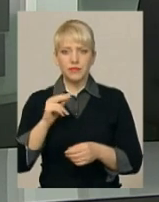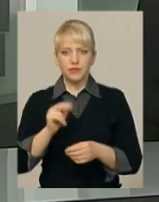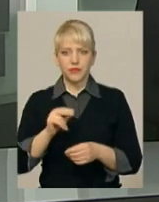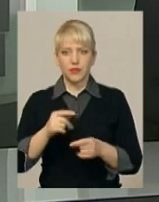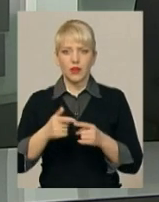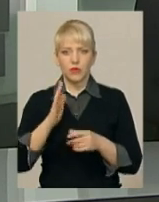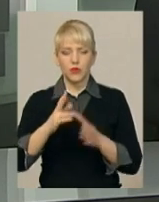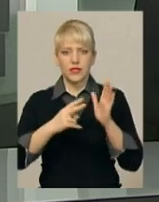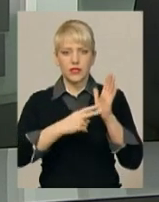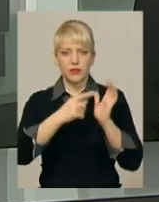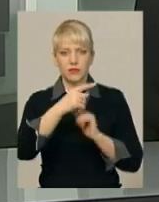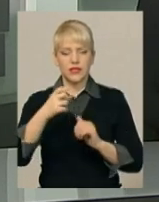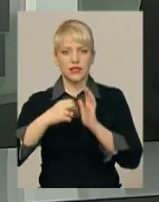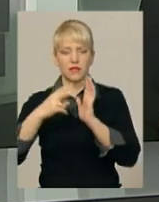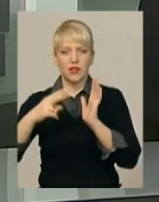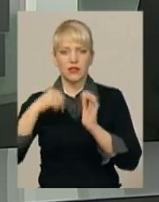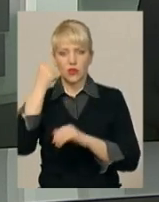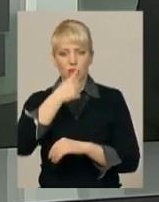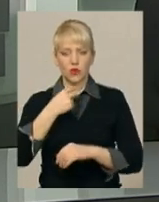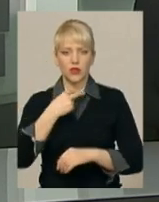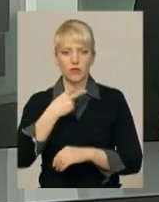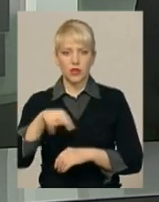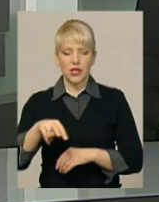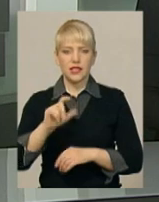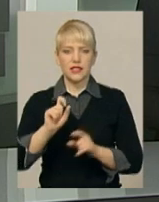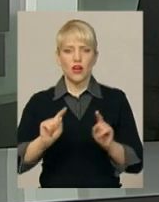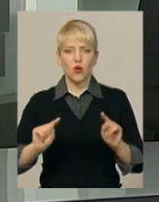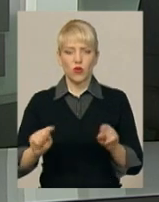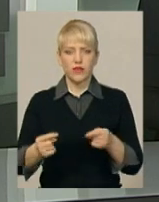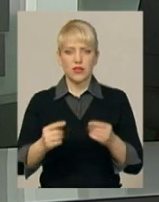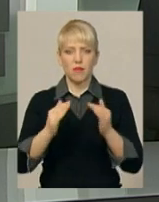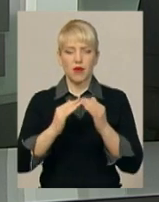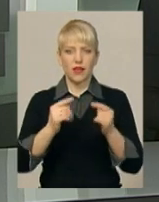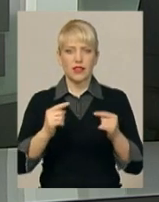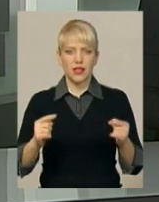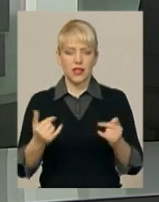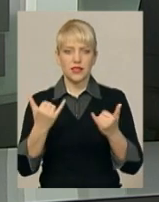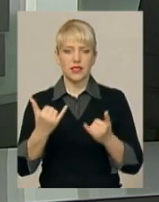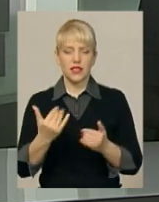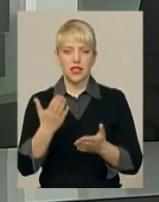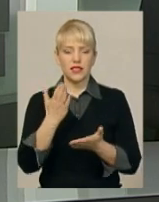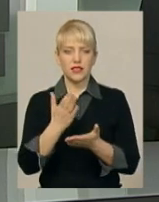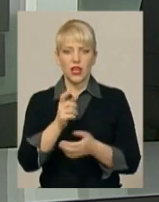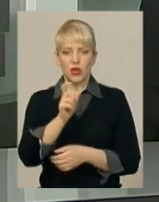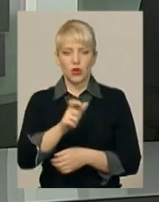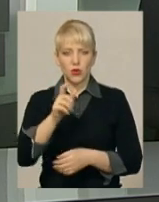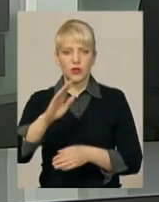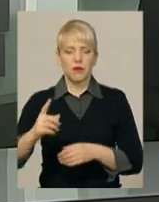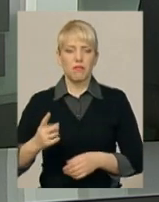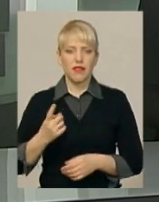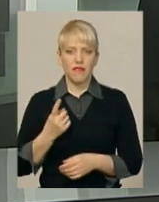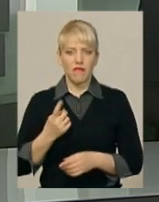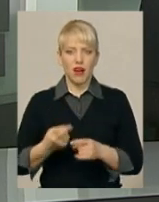12 років позбавлення волі з конфіскацією майна. Зараз підозрювані перебувають під вартою. Одночасно